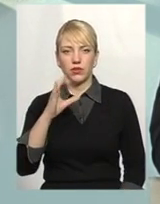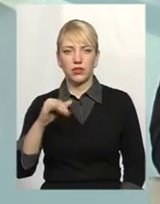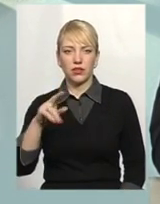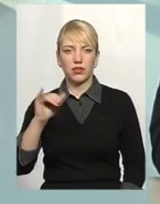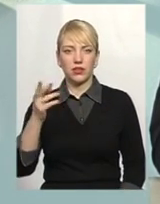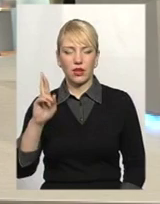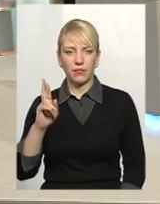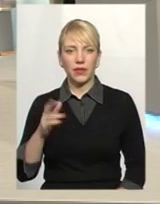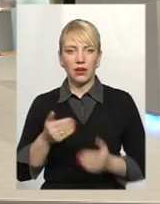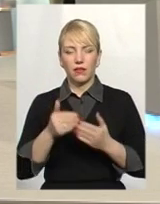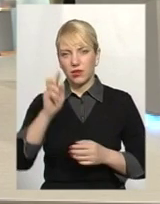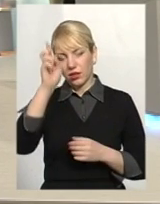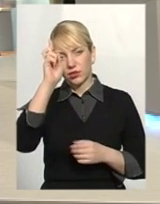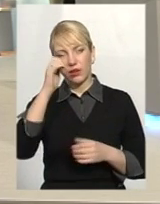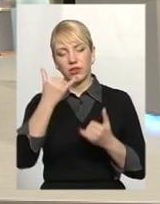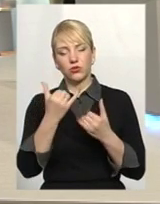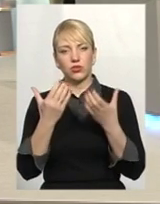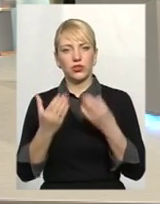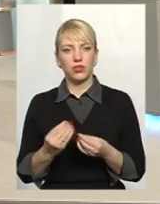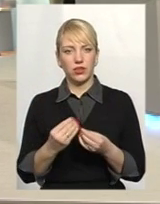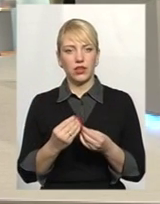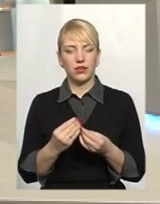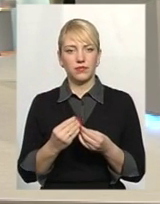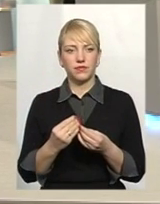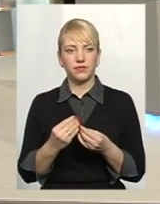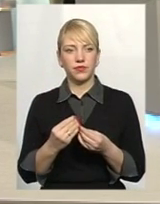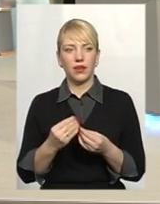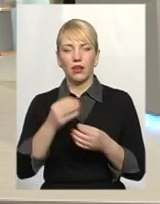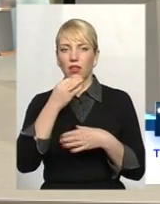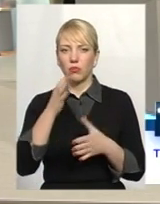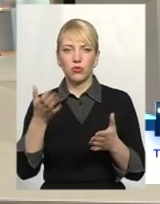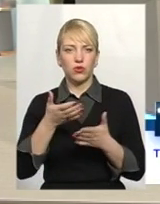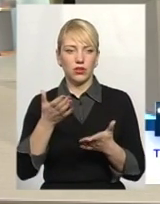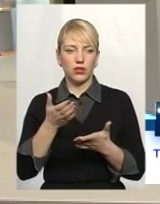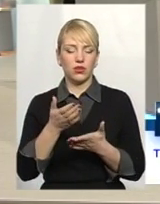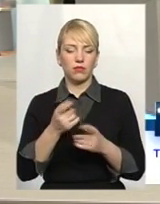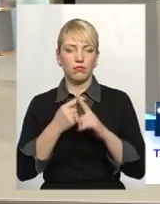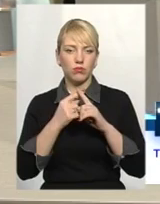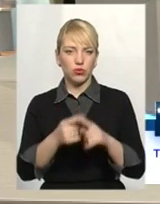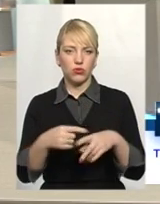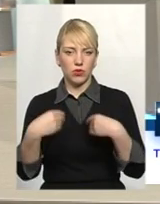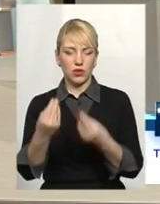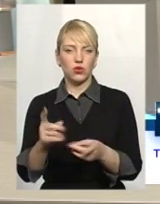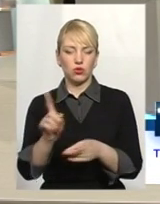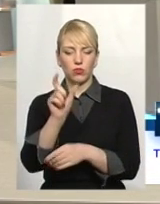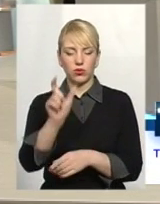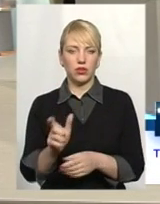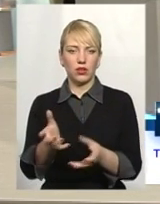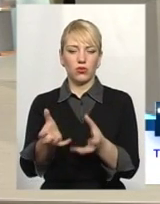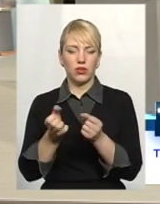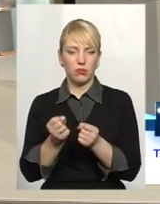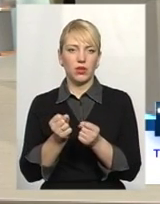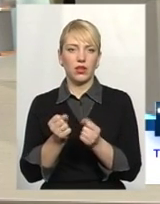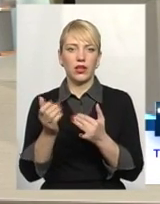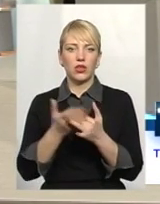Тобто, держава на сьогоднішній день йде на будь-які поступки, щоб людина все-таки отримала субсидію,